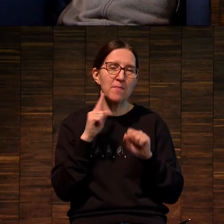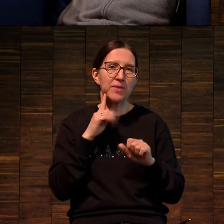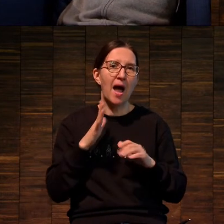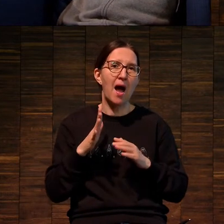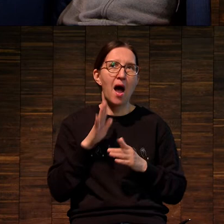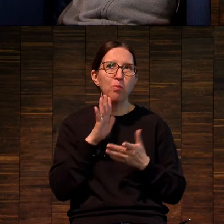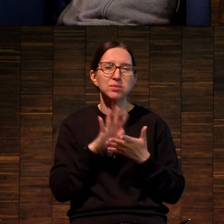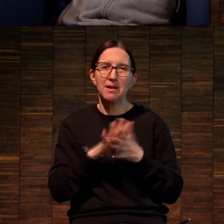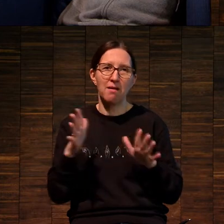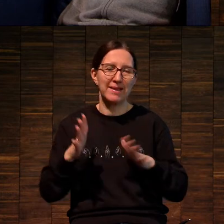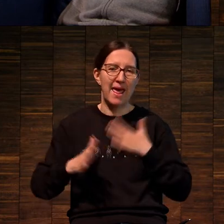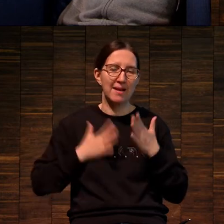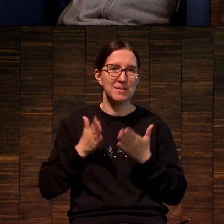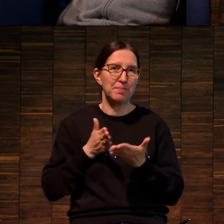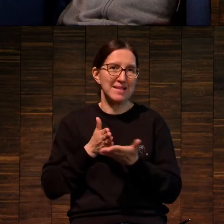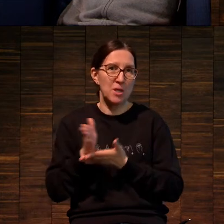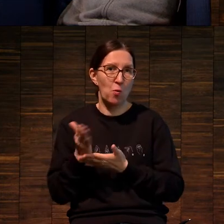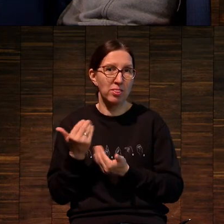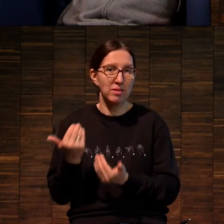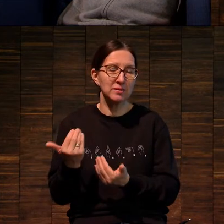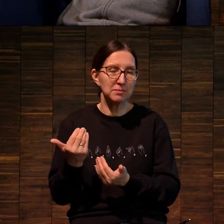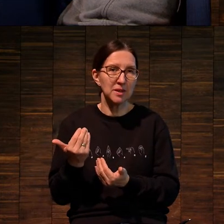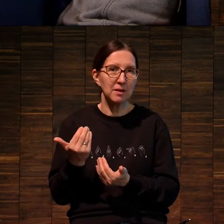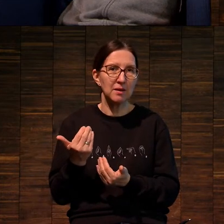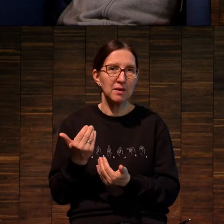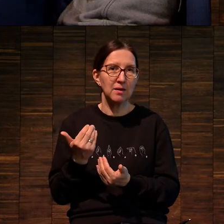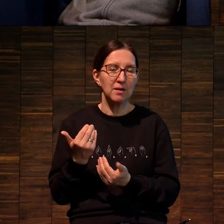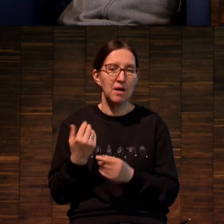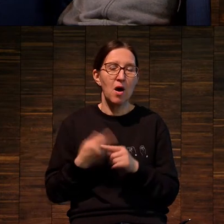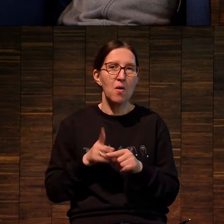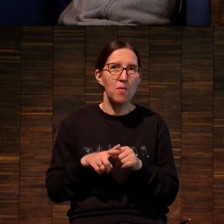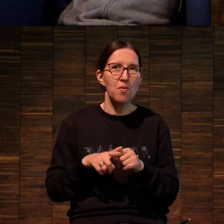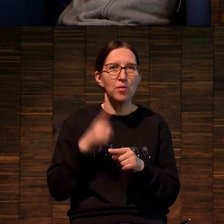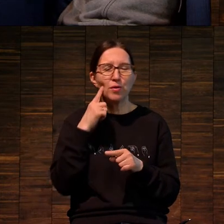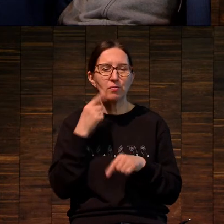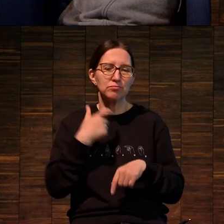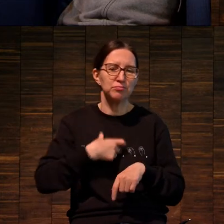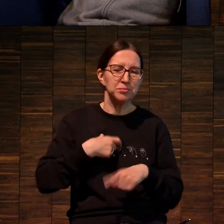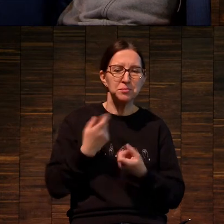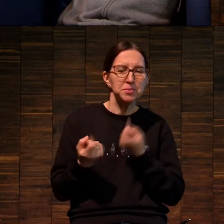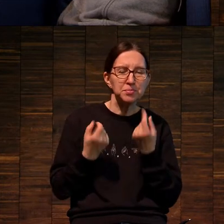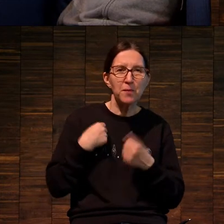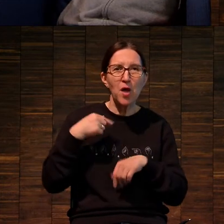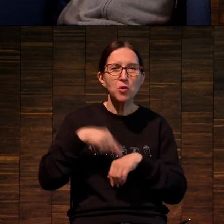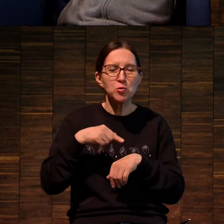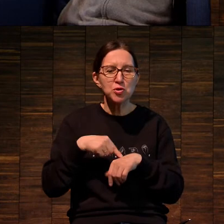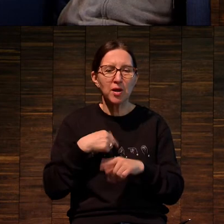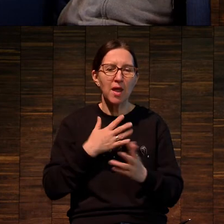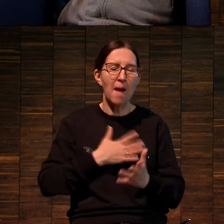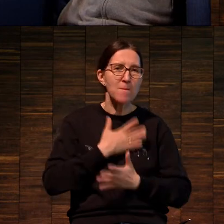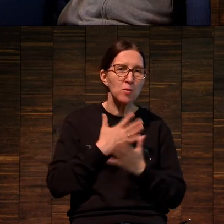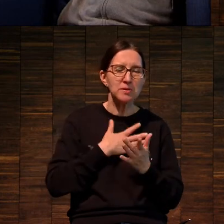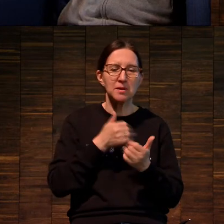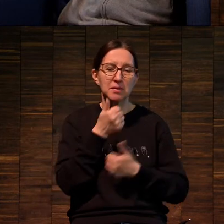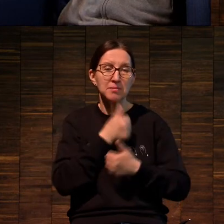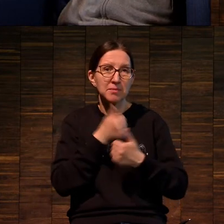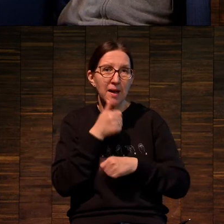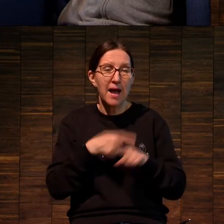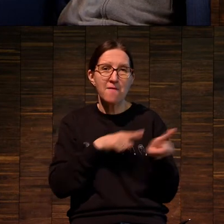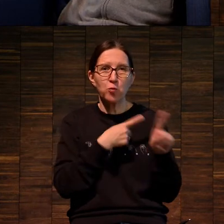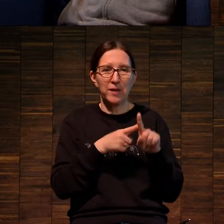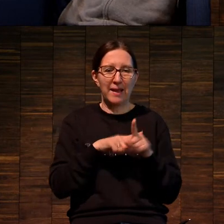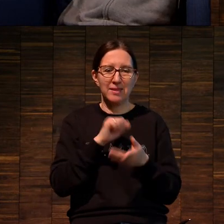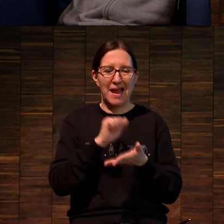экспрессионизм, работал от живота, на ощущениях, на каких-то эмоциональных вещах. Вот эта вот